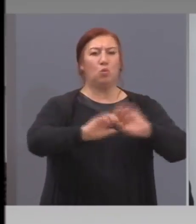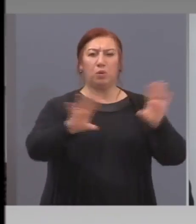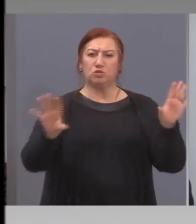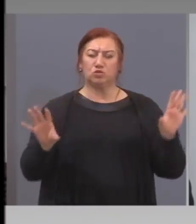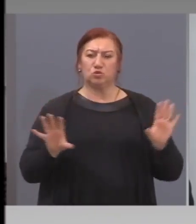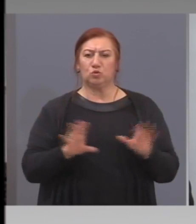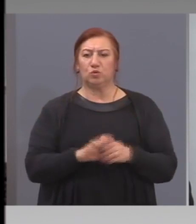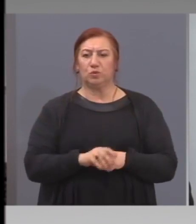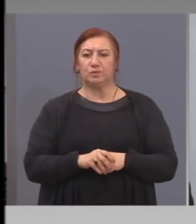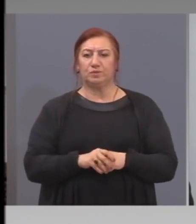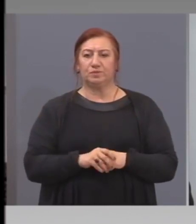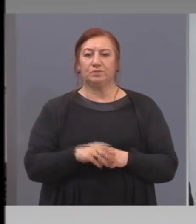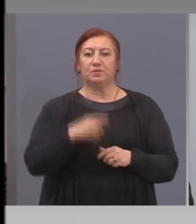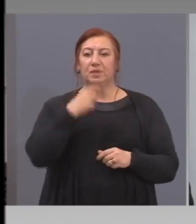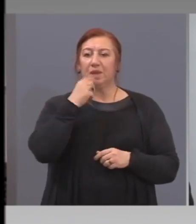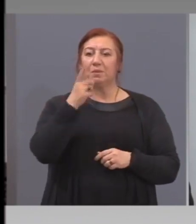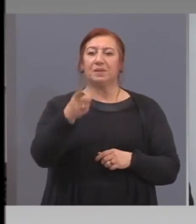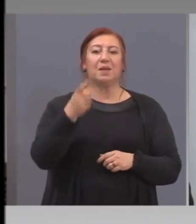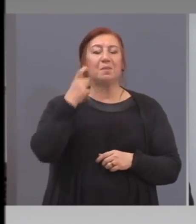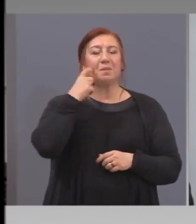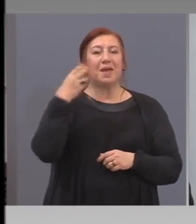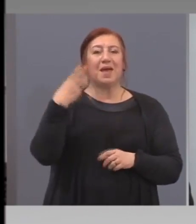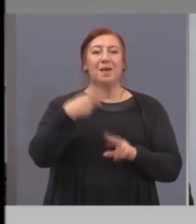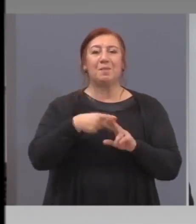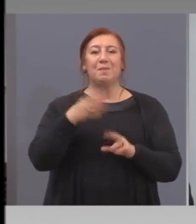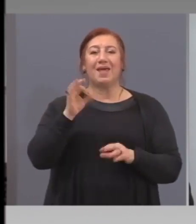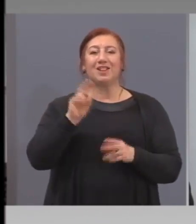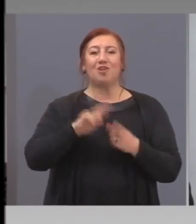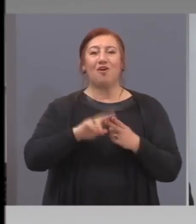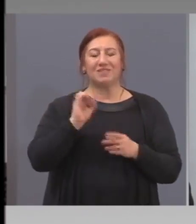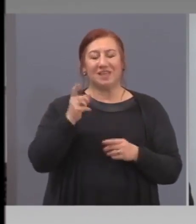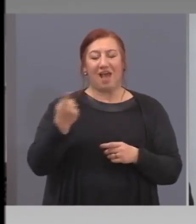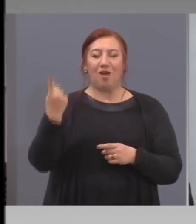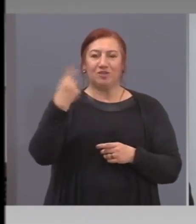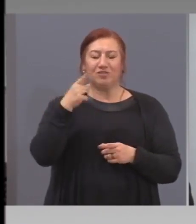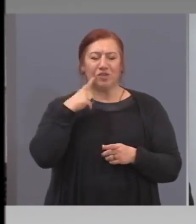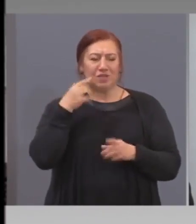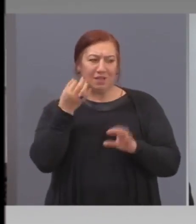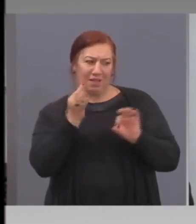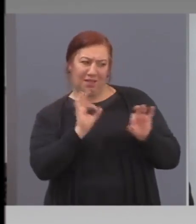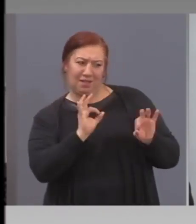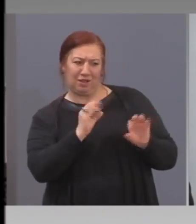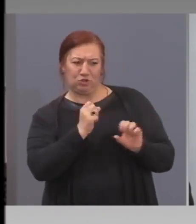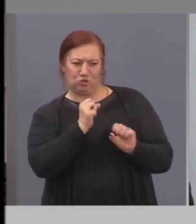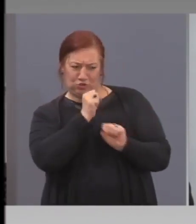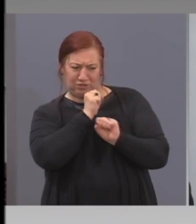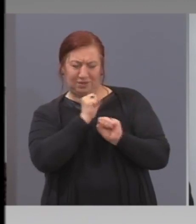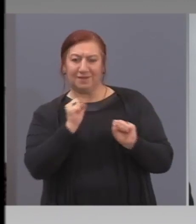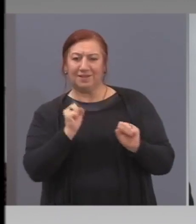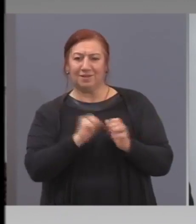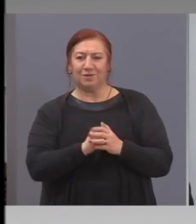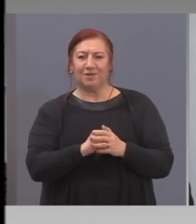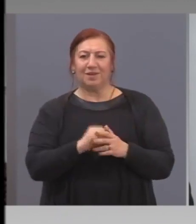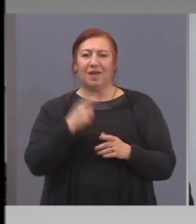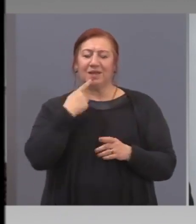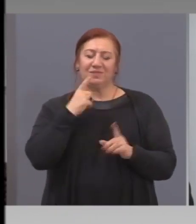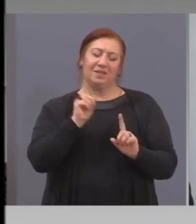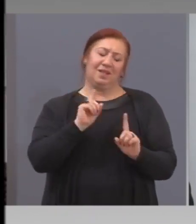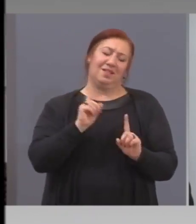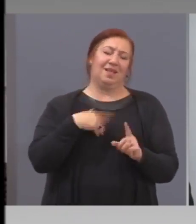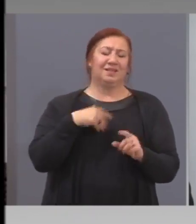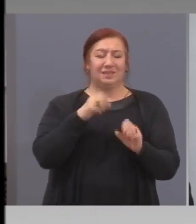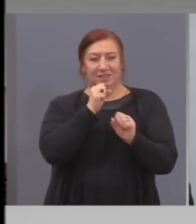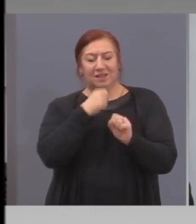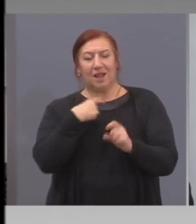Кажи Беновска още веднъж, за да не ме гледаш така сърдито. Гледам тъжно на себе, вижда през